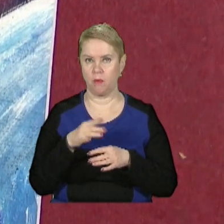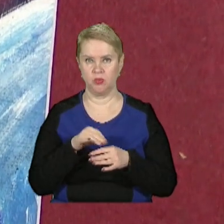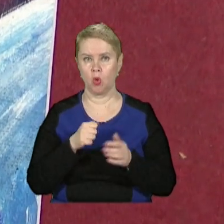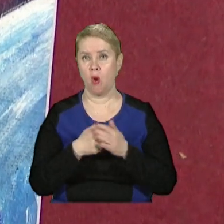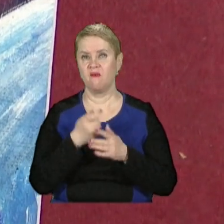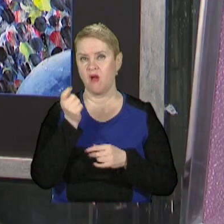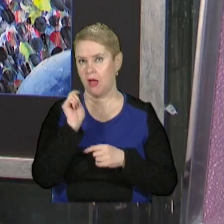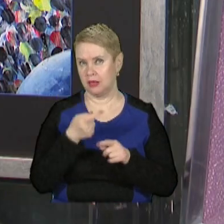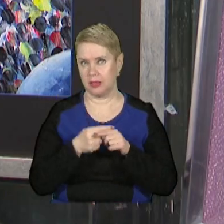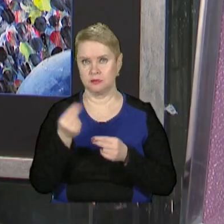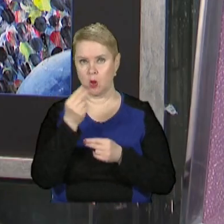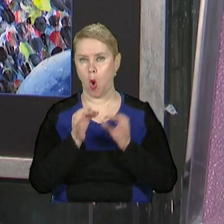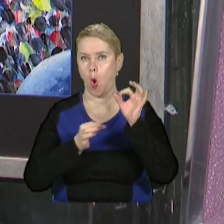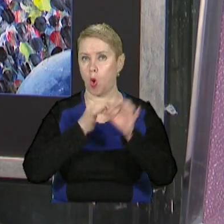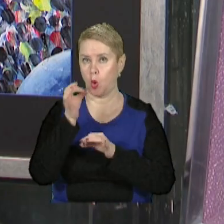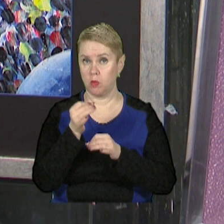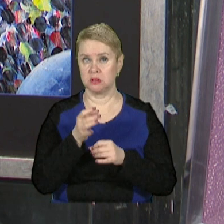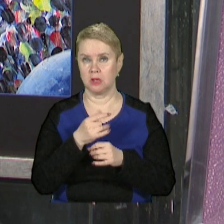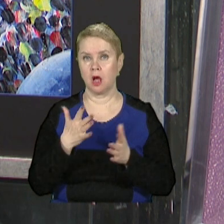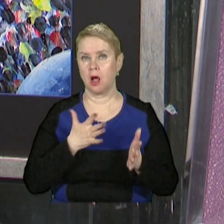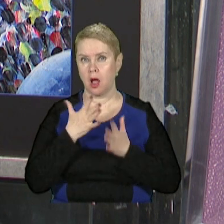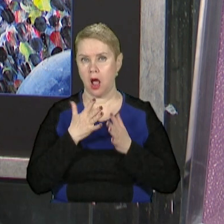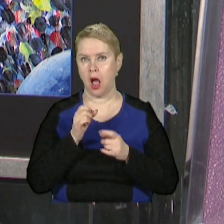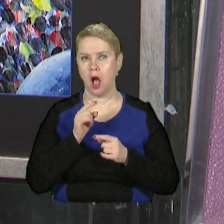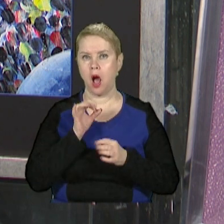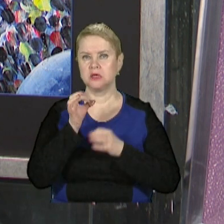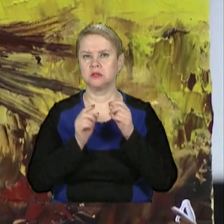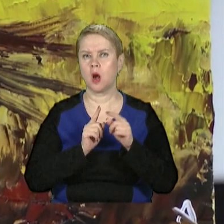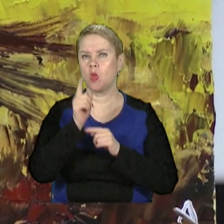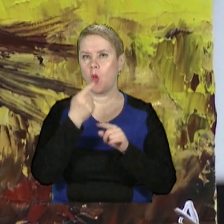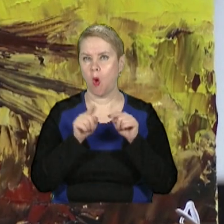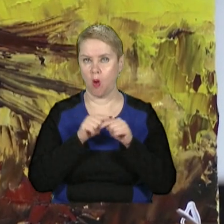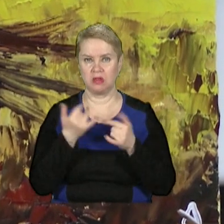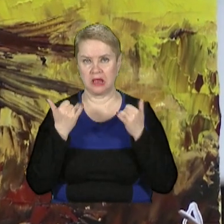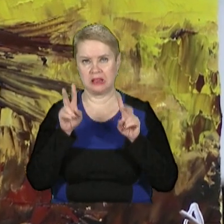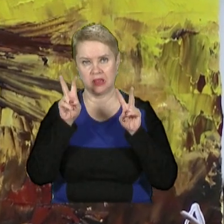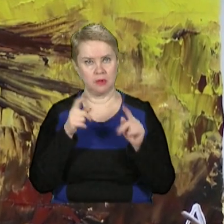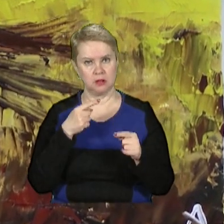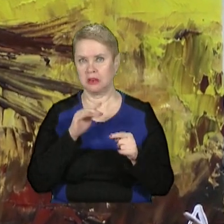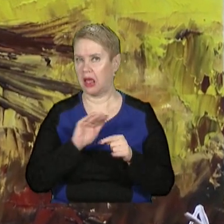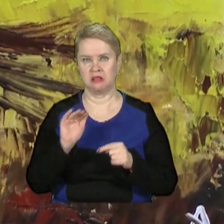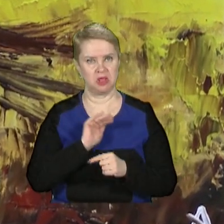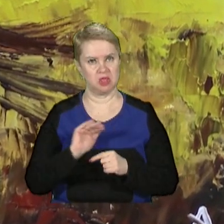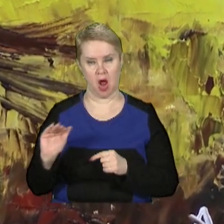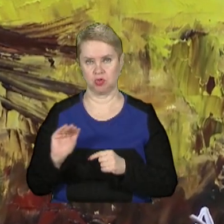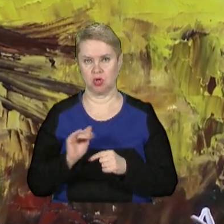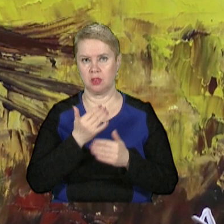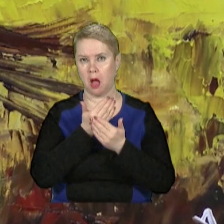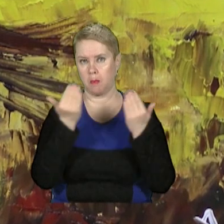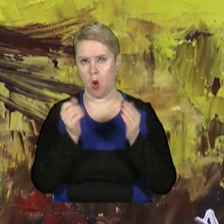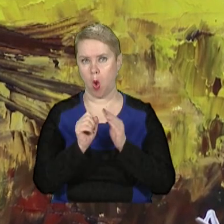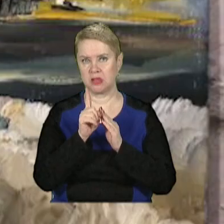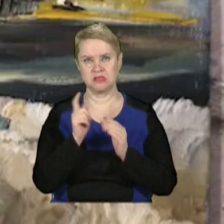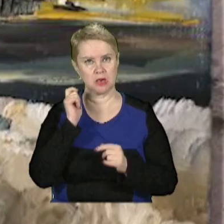Великої війни він зображував космос, адже захоплюється астрономією. Нині ж тематика зовсім не дитяча. На полотнах